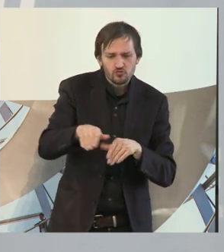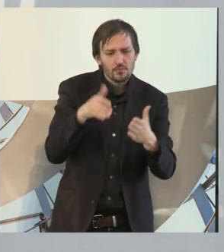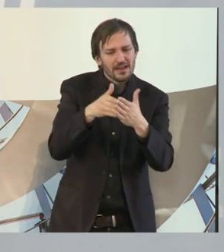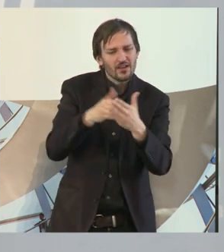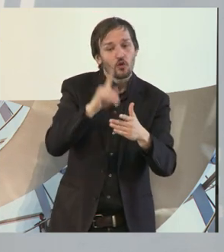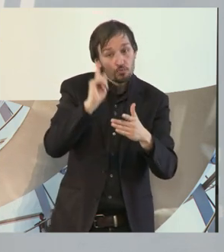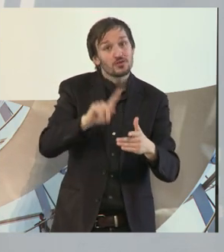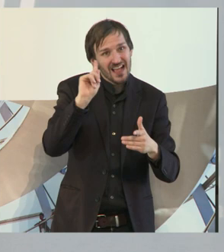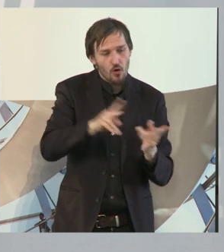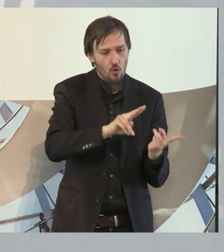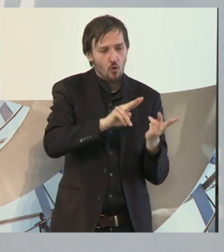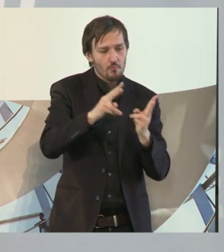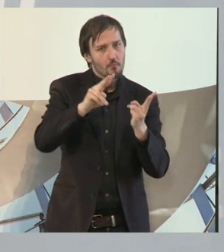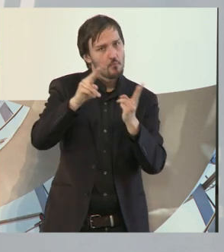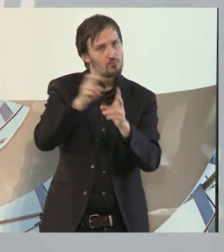auch gehen.